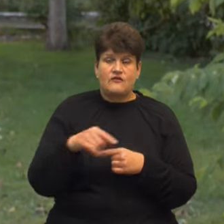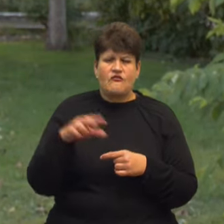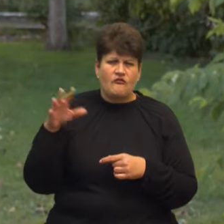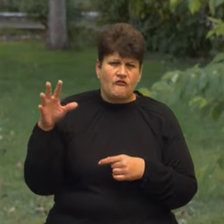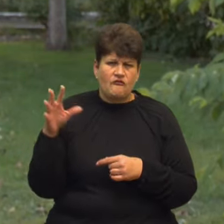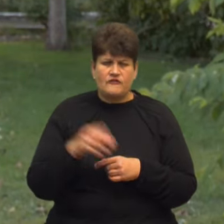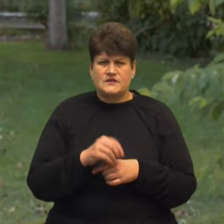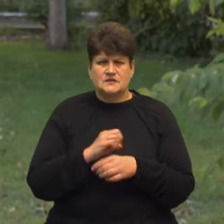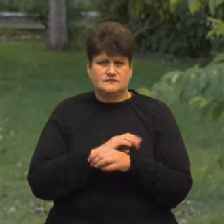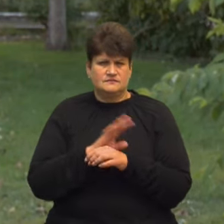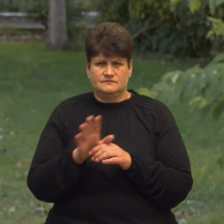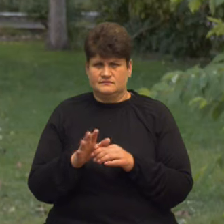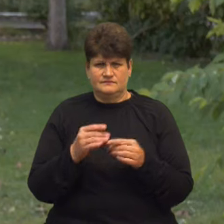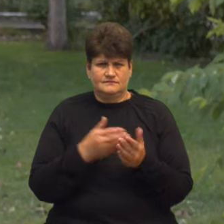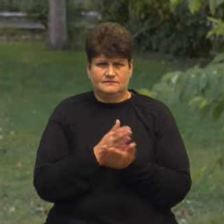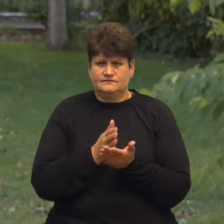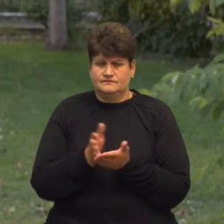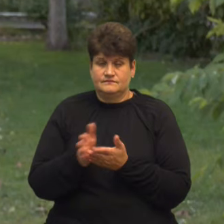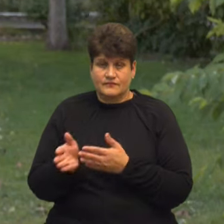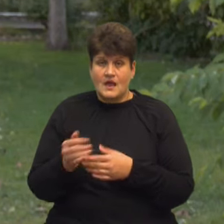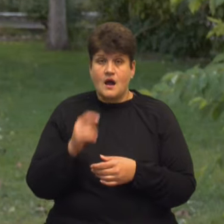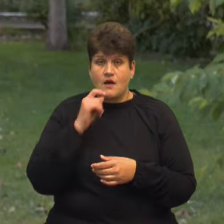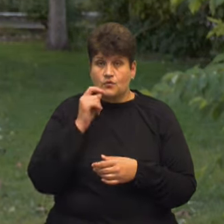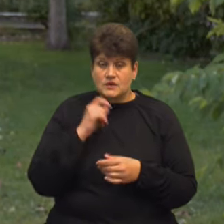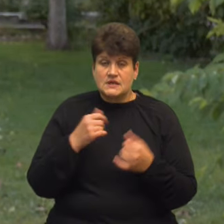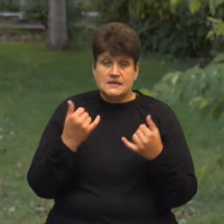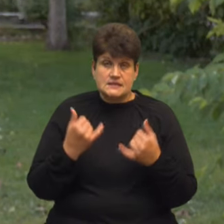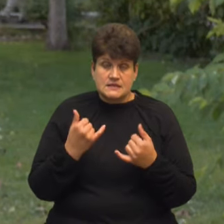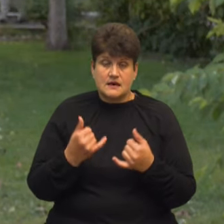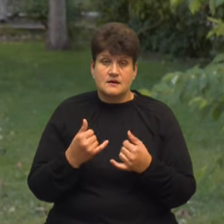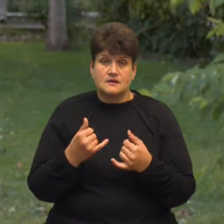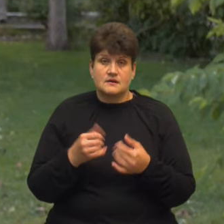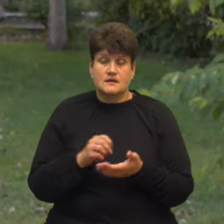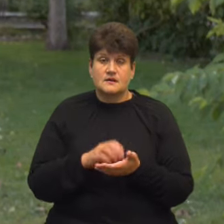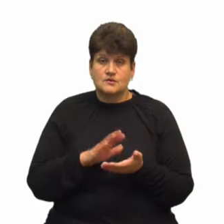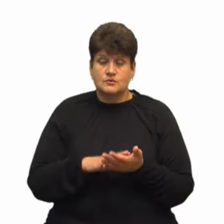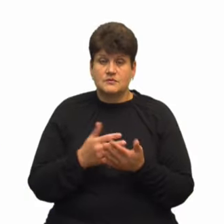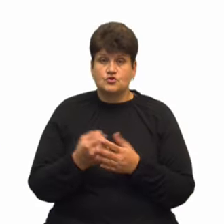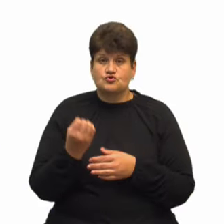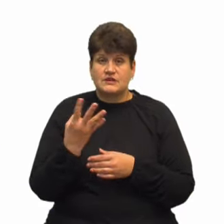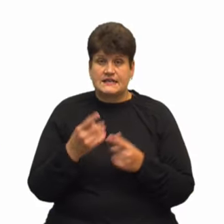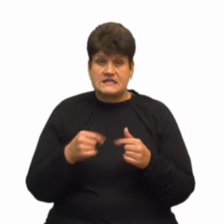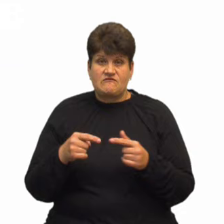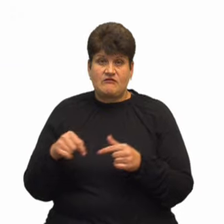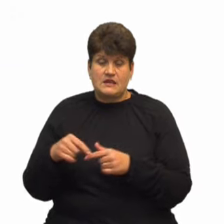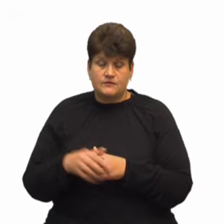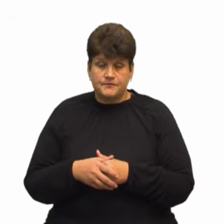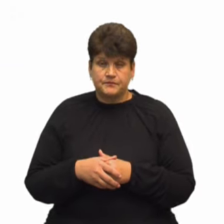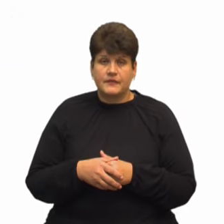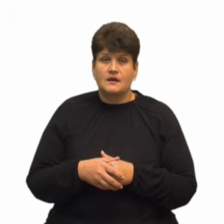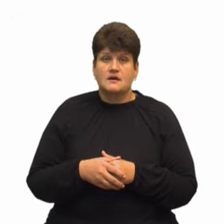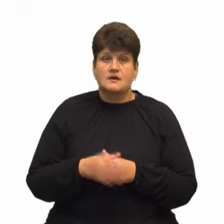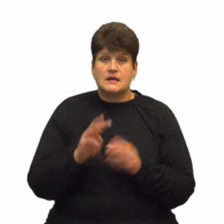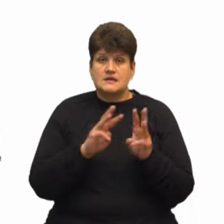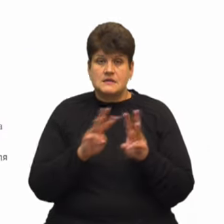омікрону, а в Україні зараз реєструється біля 14 підвидів На сайті Міністерства охорони здоров'я